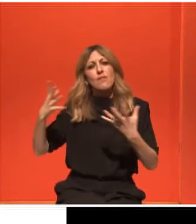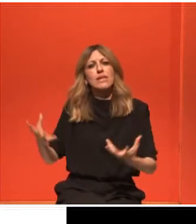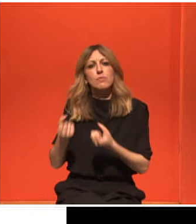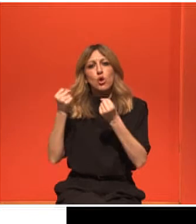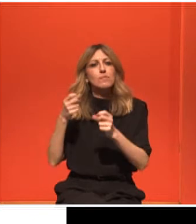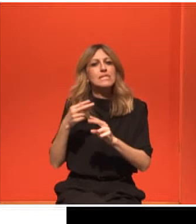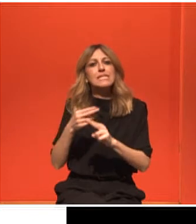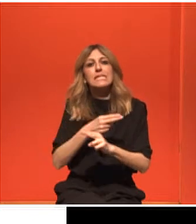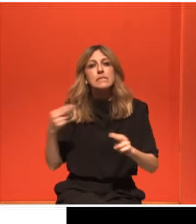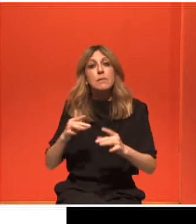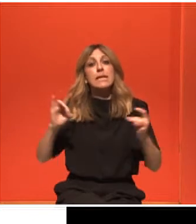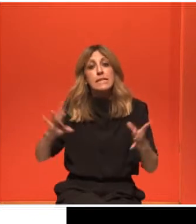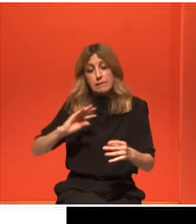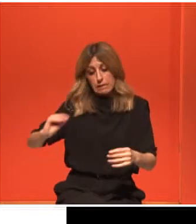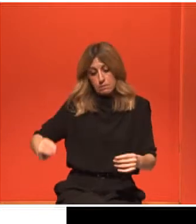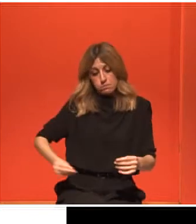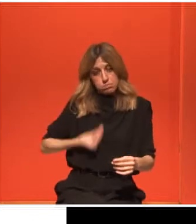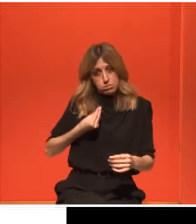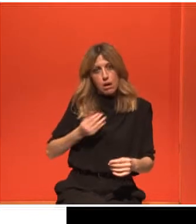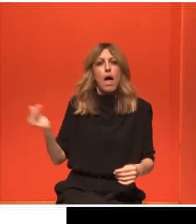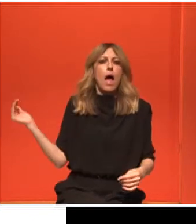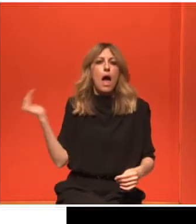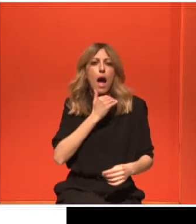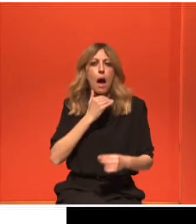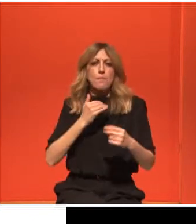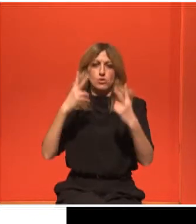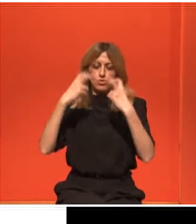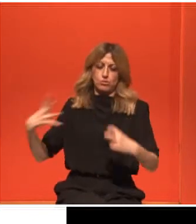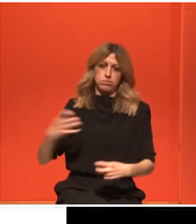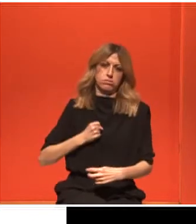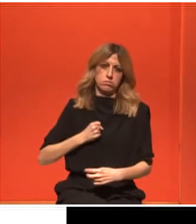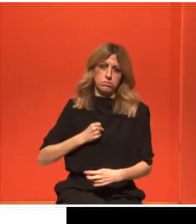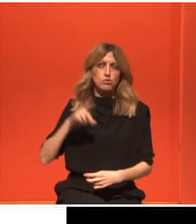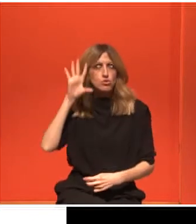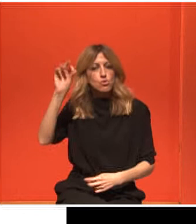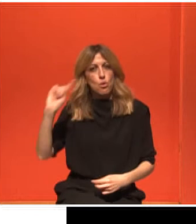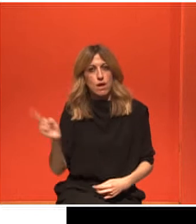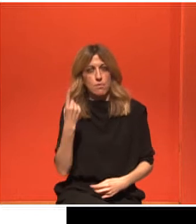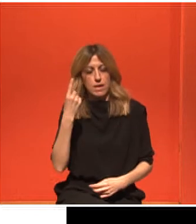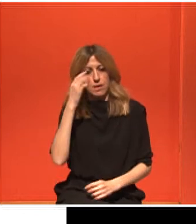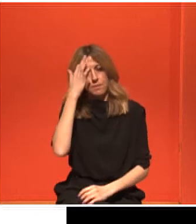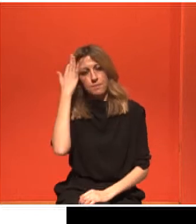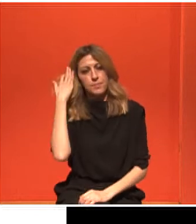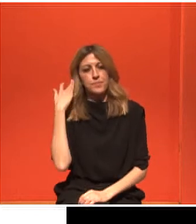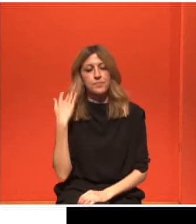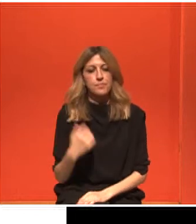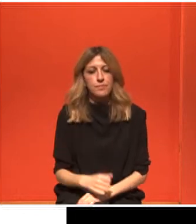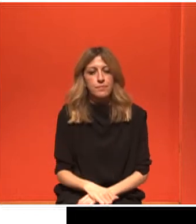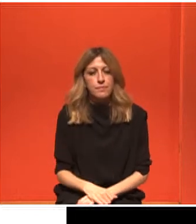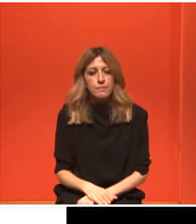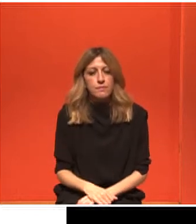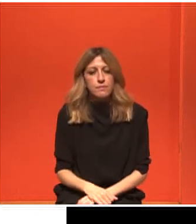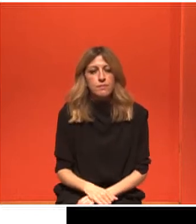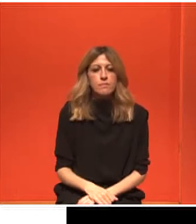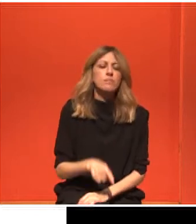Δηλαδή, αν νοσίσουμε, να το βρούμε εγκαίρος και να το θεραπεύσουμε. Και εδώ βλέπετε, αυτά που ίσως έχετε